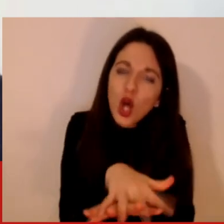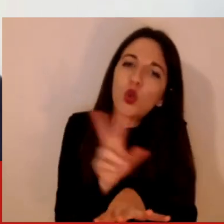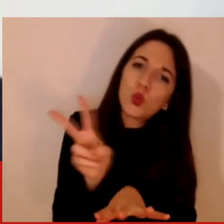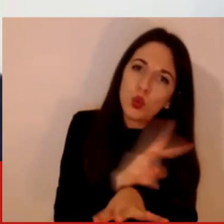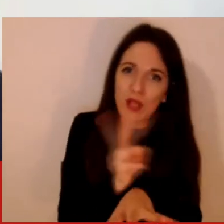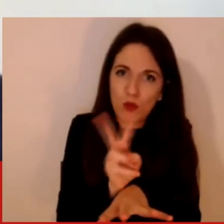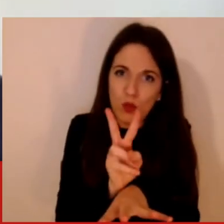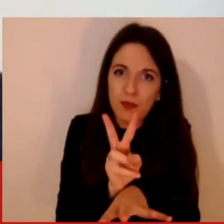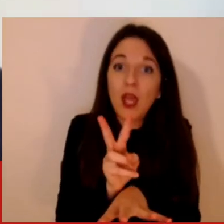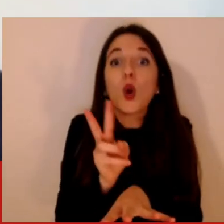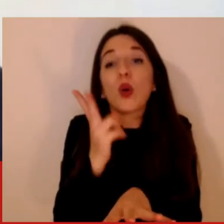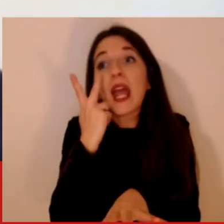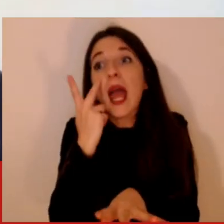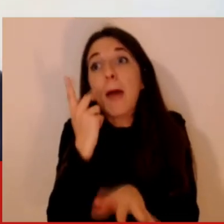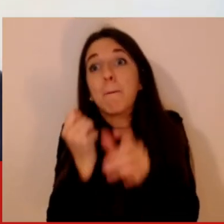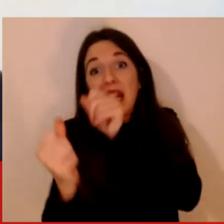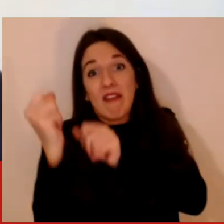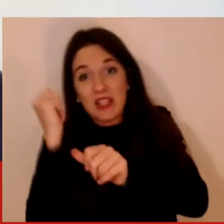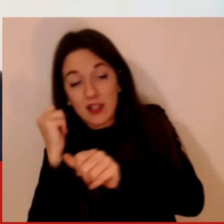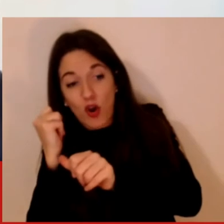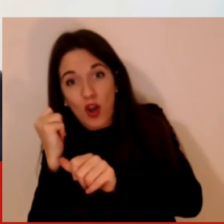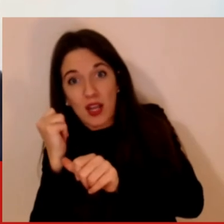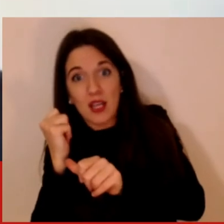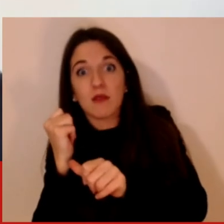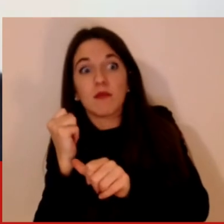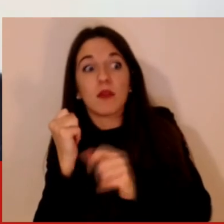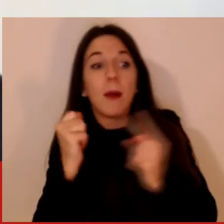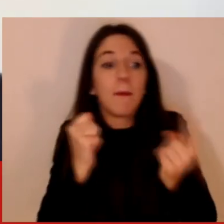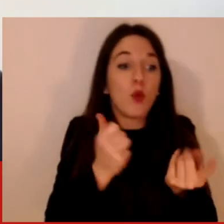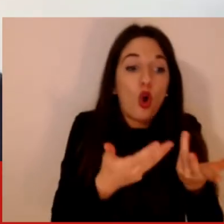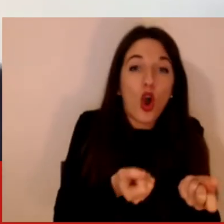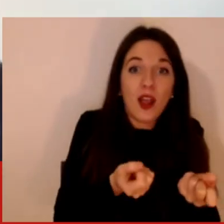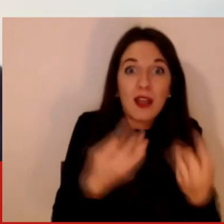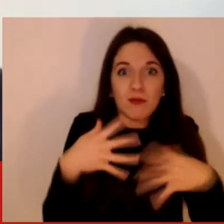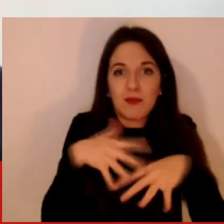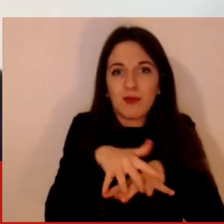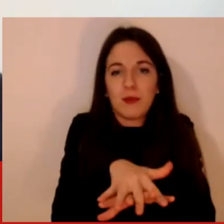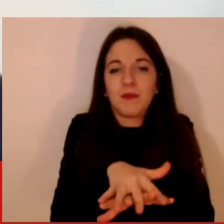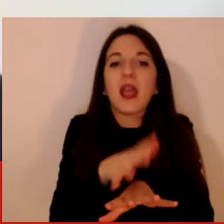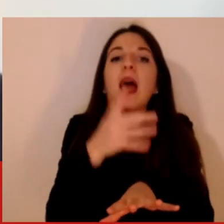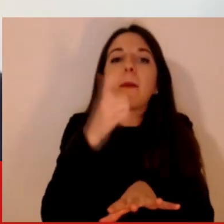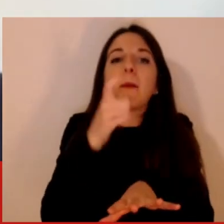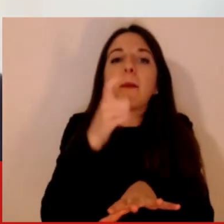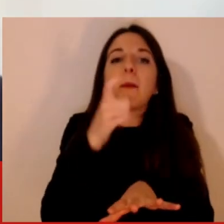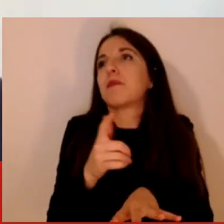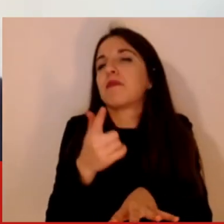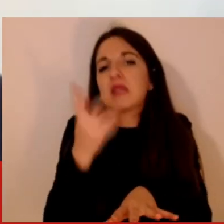autoavveranti in cui certo noi possiamo creare un mondo tutto identico però se noi in realtà invece